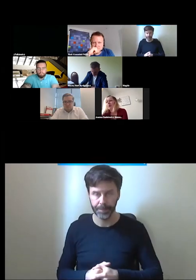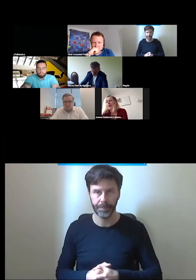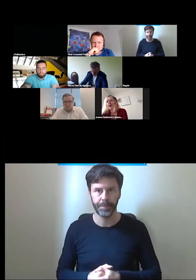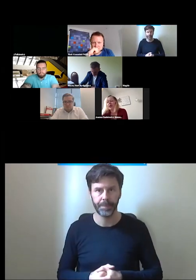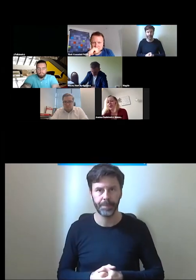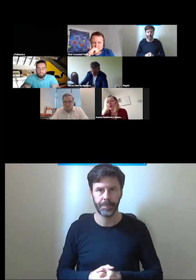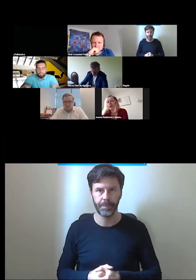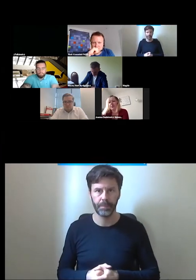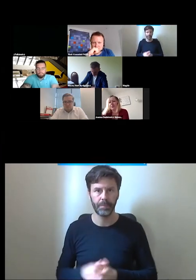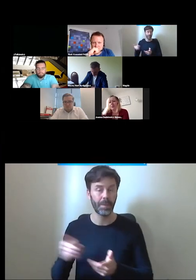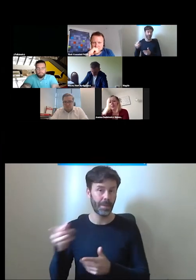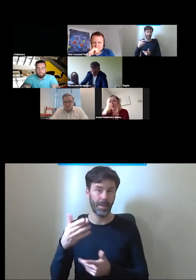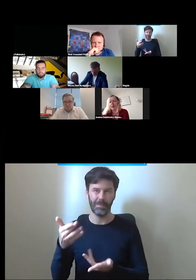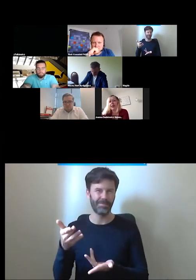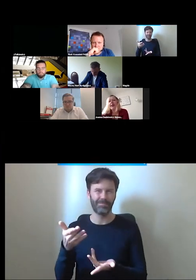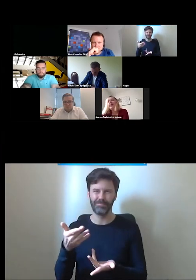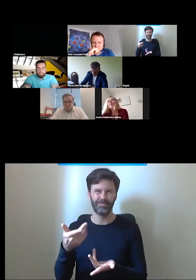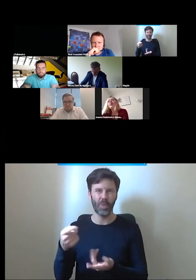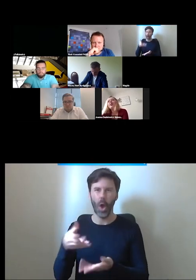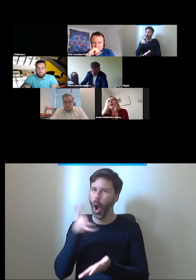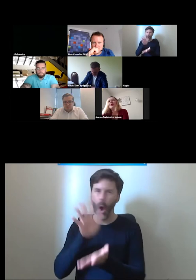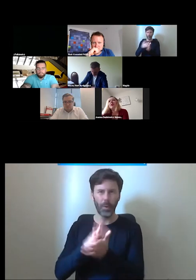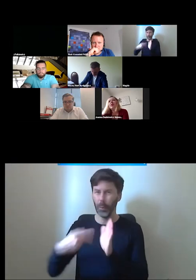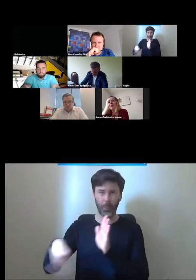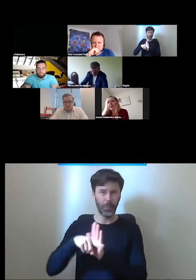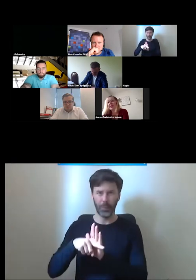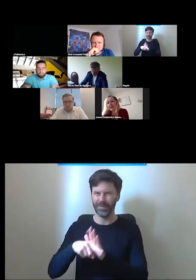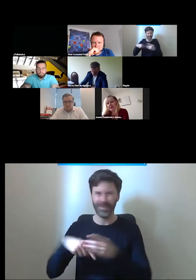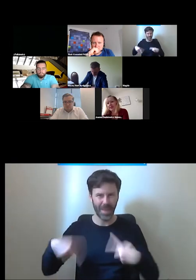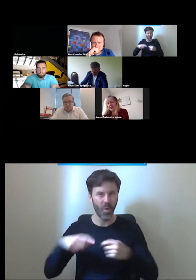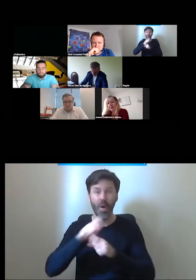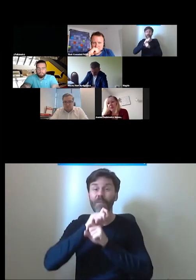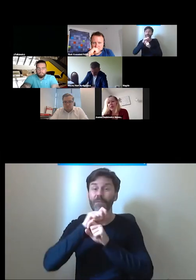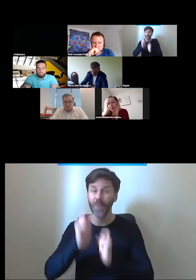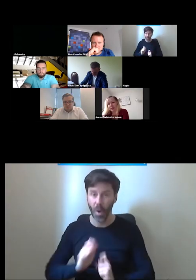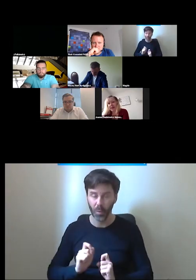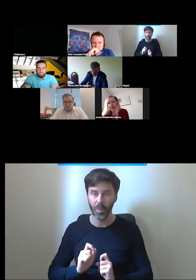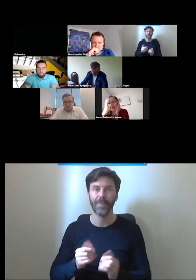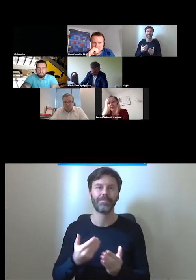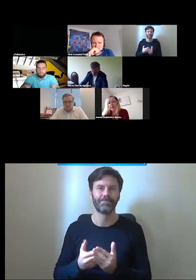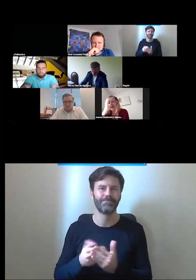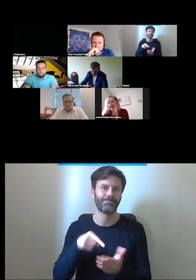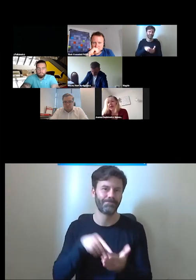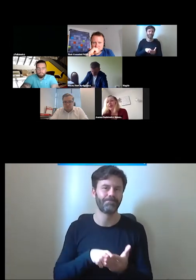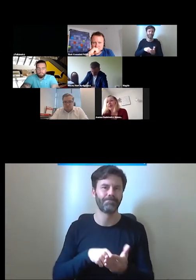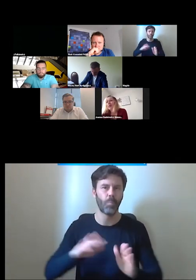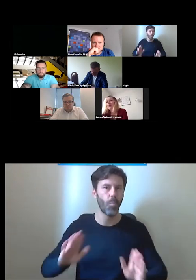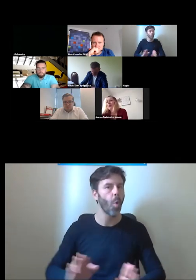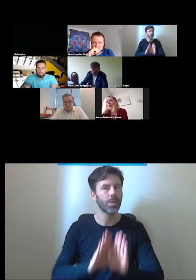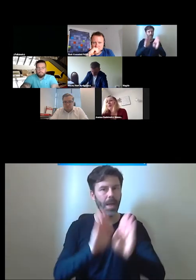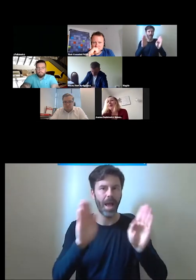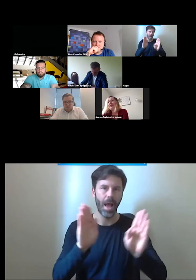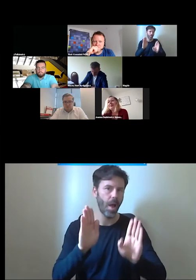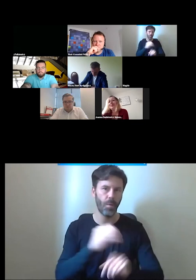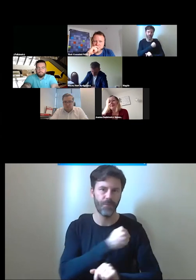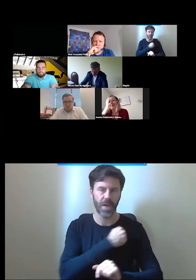krytycznych opinii może też dlatego że funkcja jest obiektu taka jaka jest muzealna i jakby